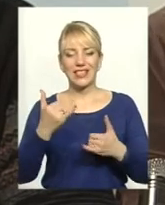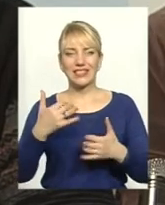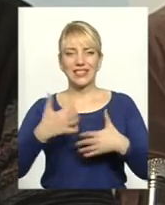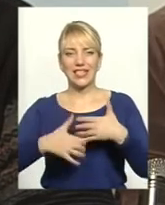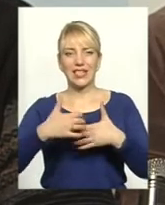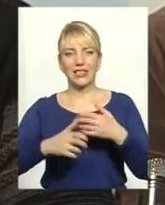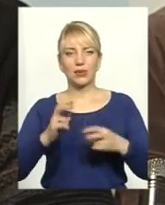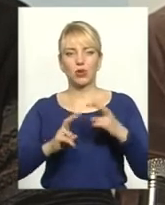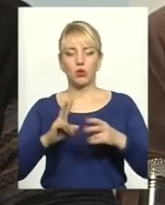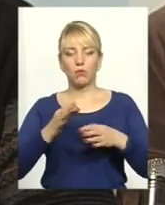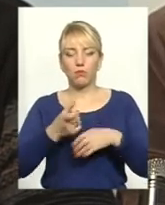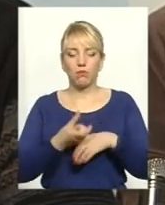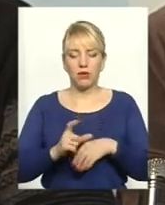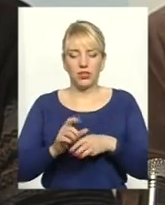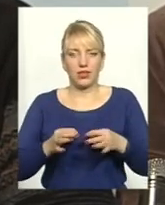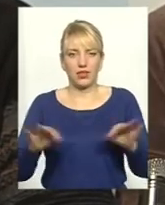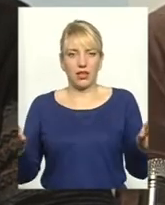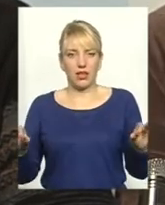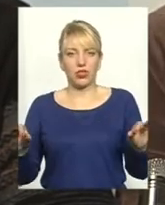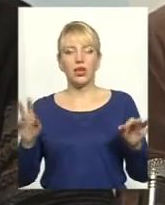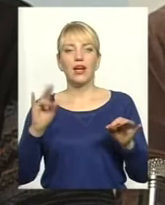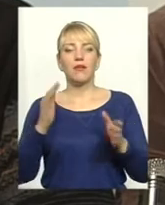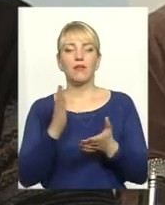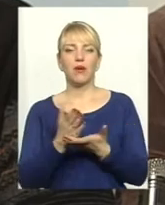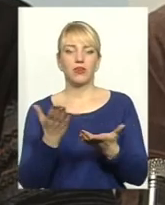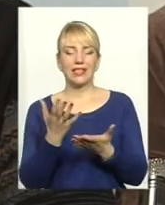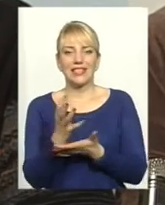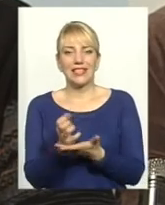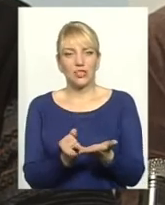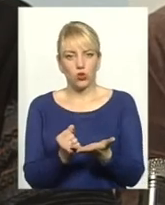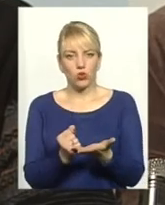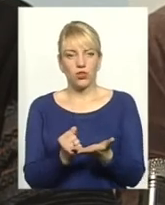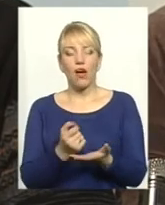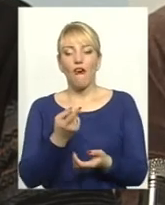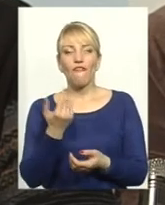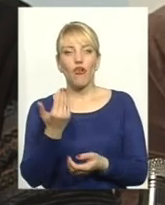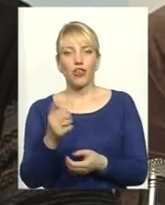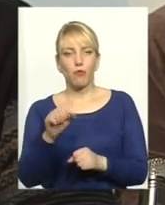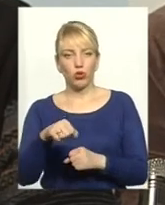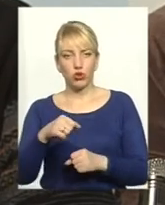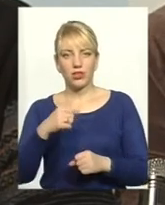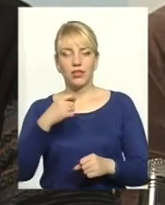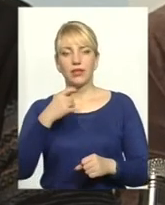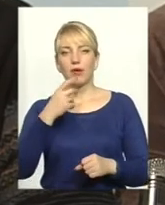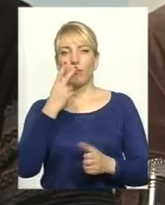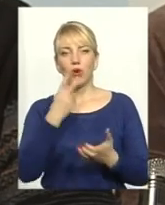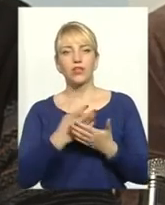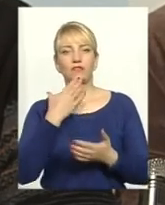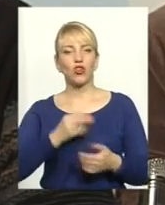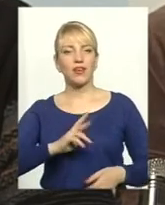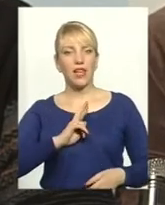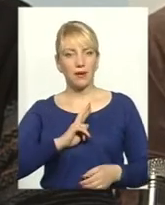які більш незалежні і мають певний якийсь ресурс, вони можуть, власне, сказати своє «я».